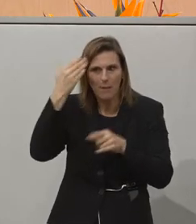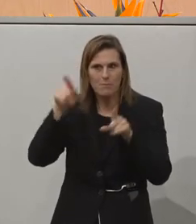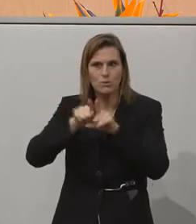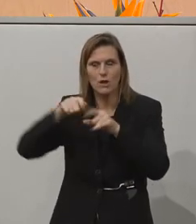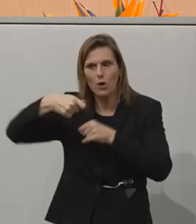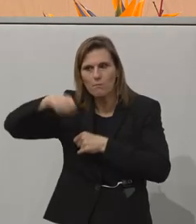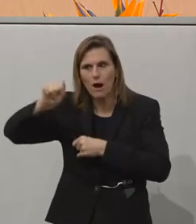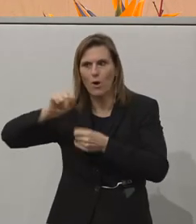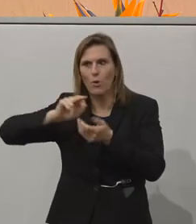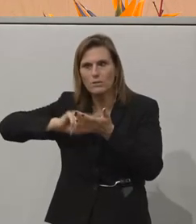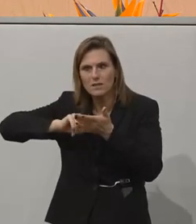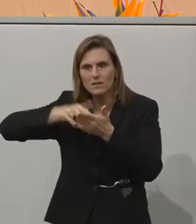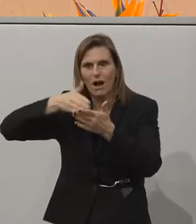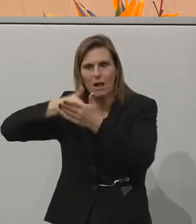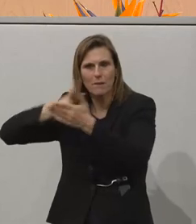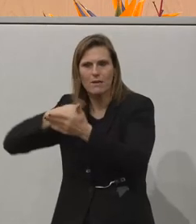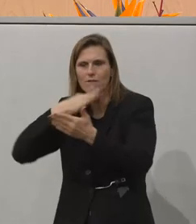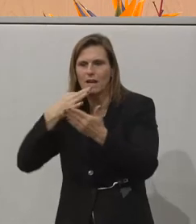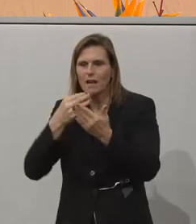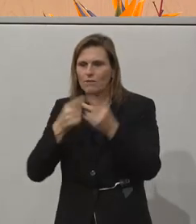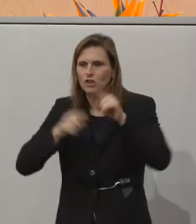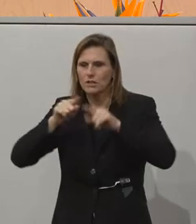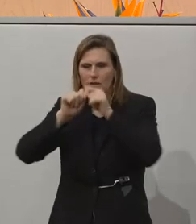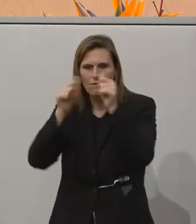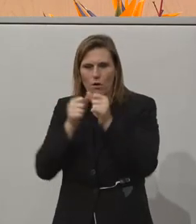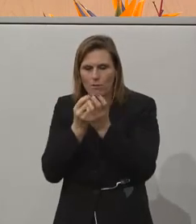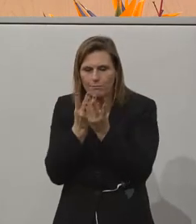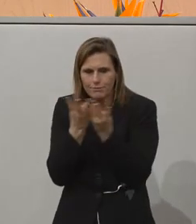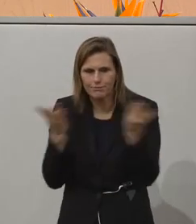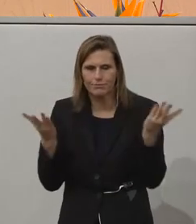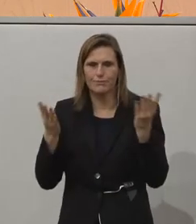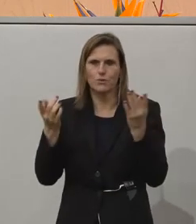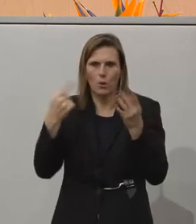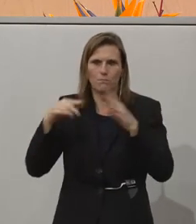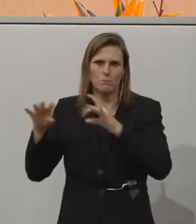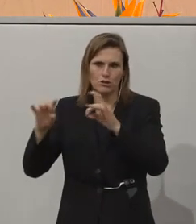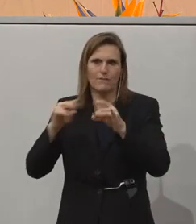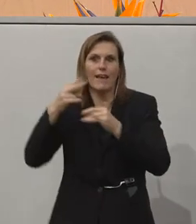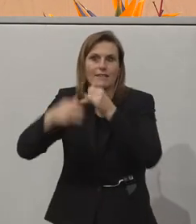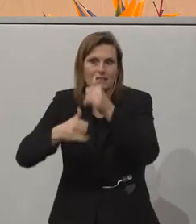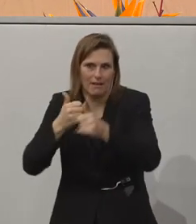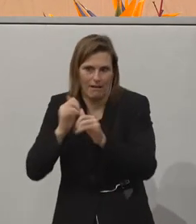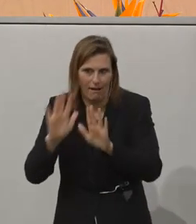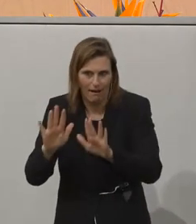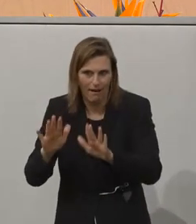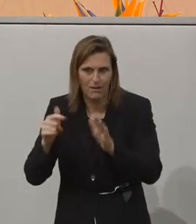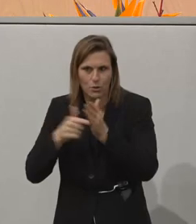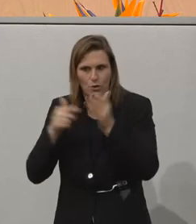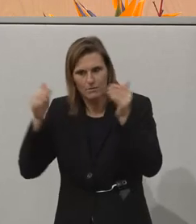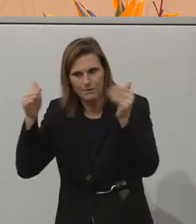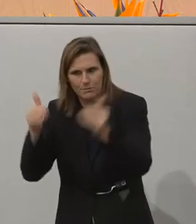die digitalen Barrieren, viele, viele Dinge, mit denen wir uns beschäftigen werden. Aber das dann nächstes Jahr intensiver.